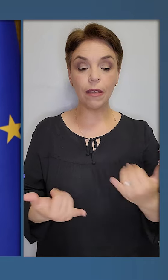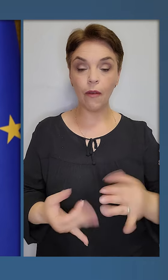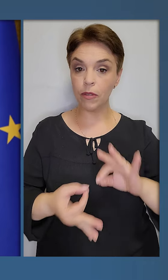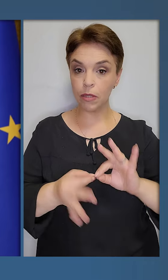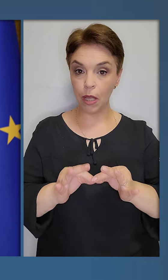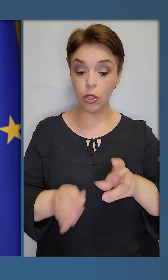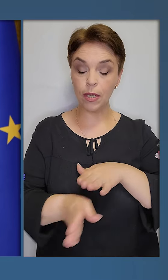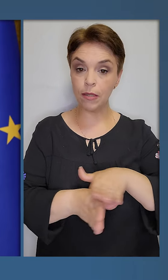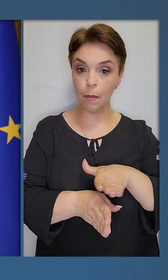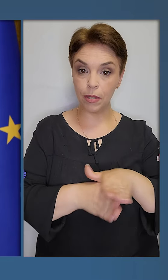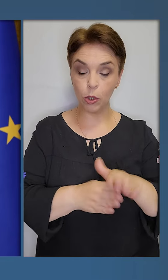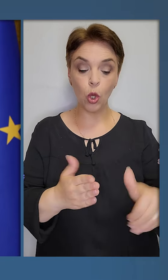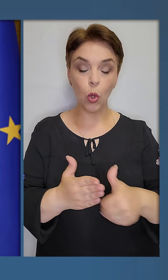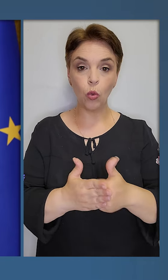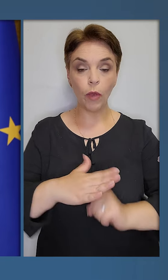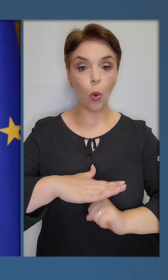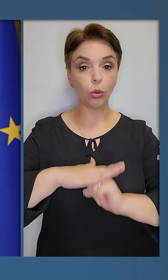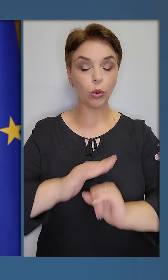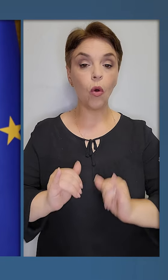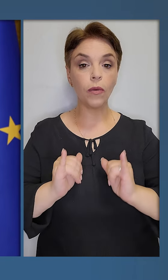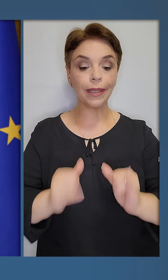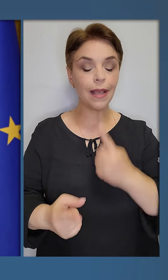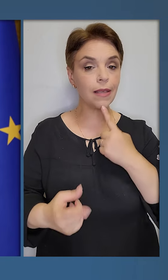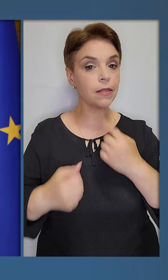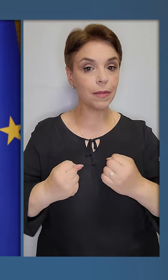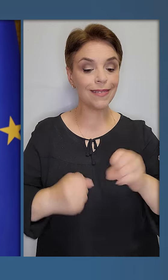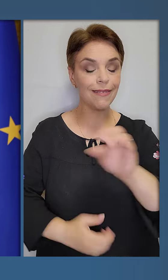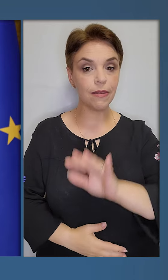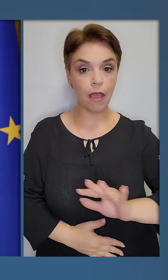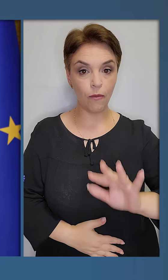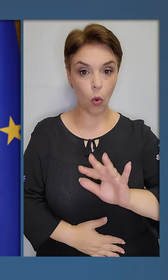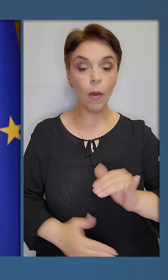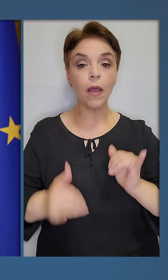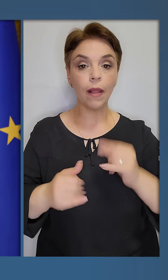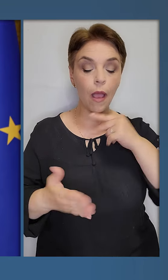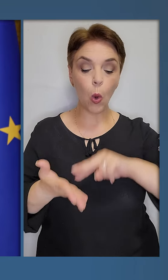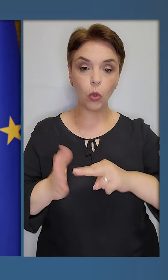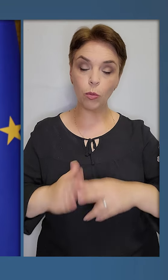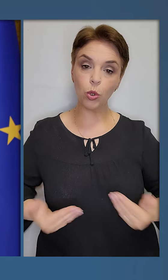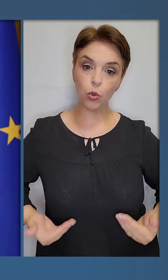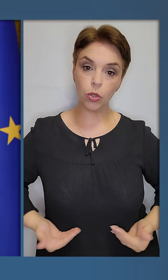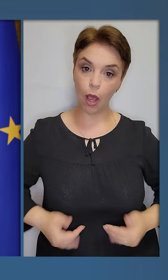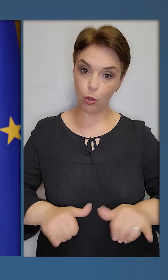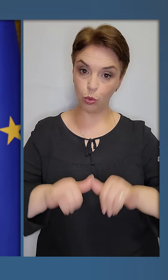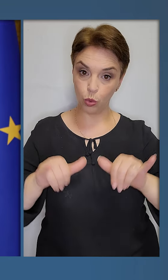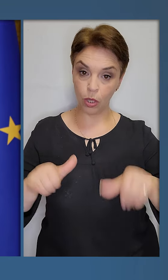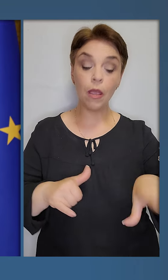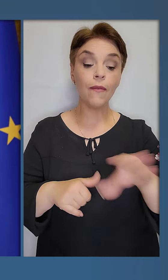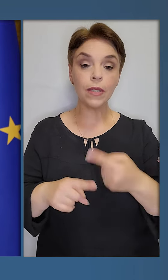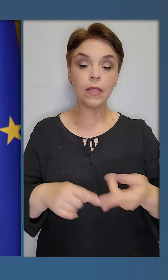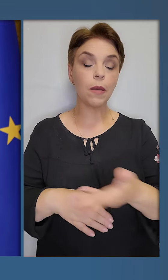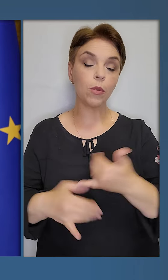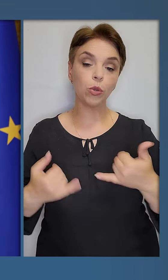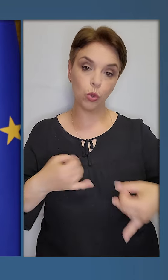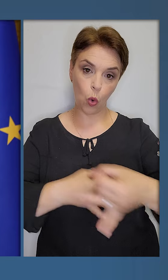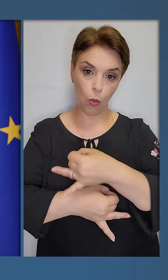складнощі та забезпечити нові основи для зміцнення Європи, для економічного і соціального зростання. Все це ми сьогодні